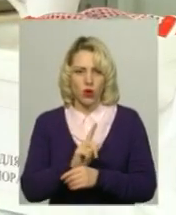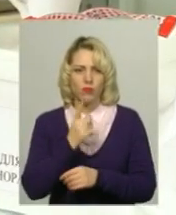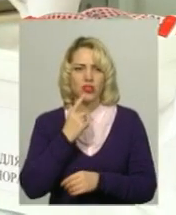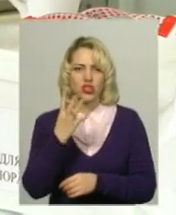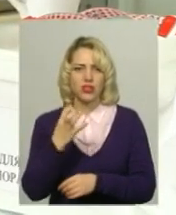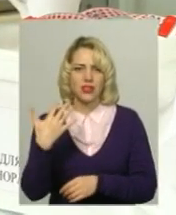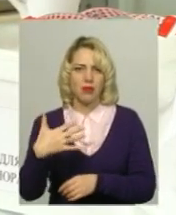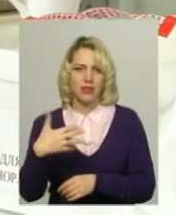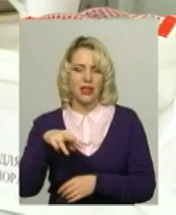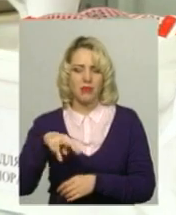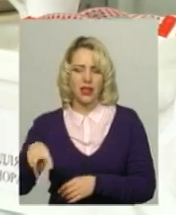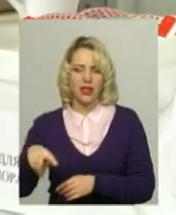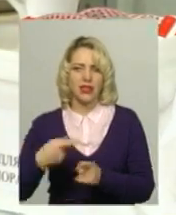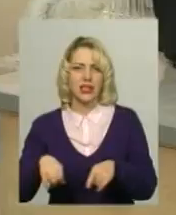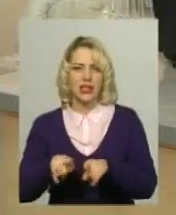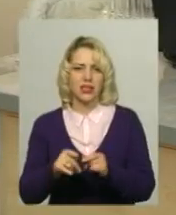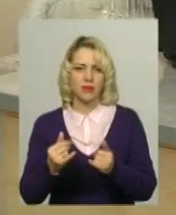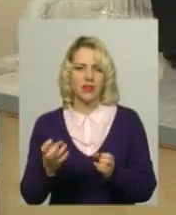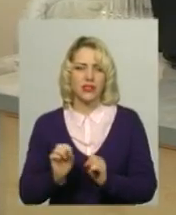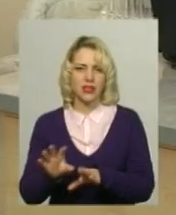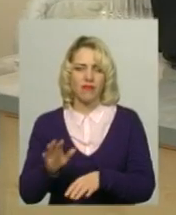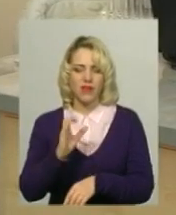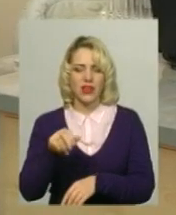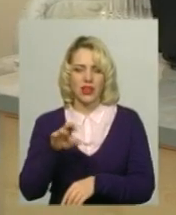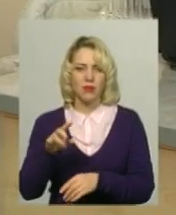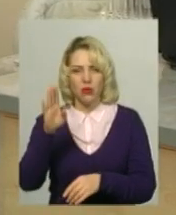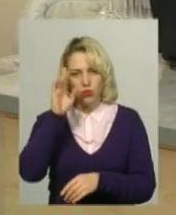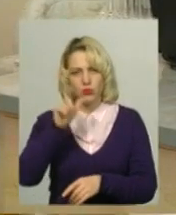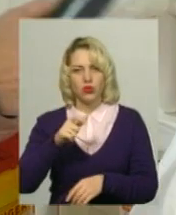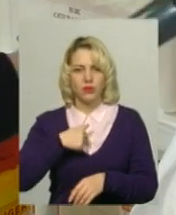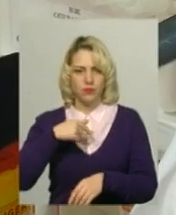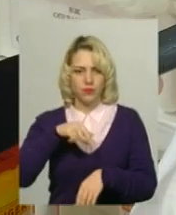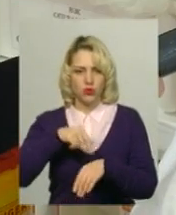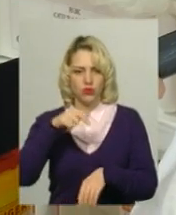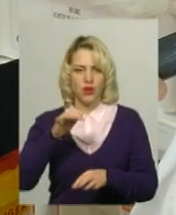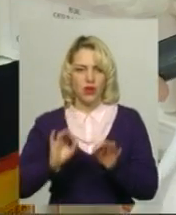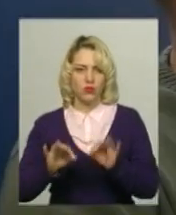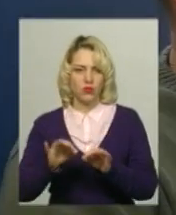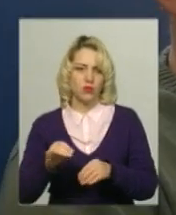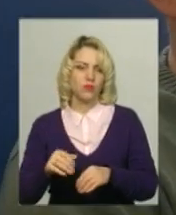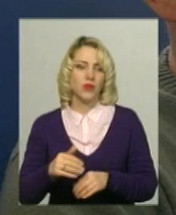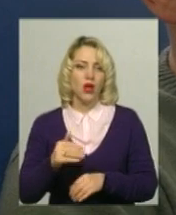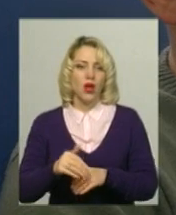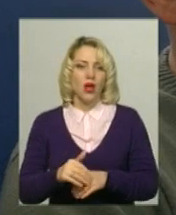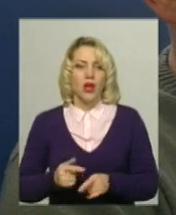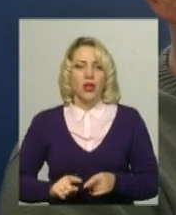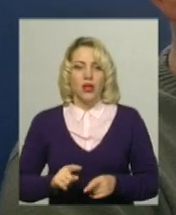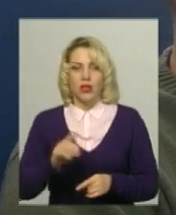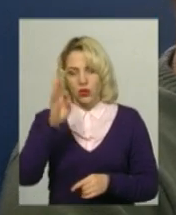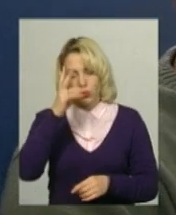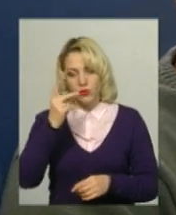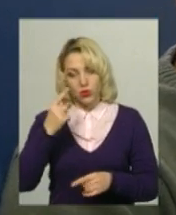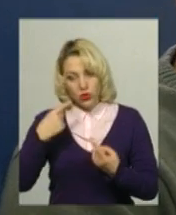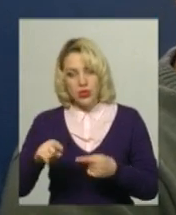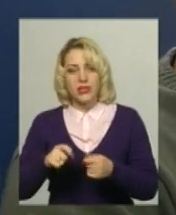450 мл. Саме стільки сьогодні здав Вадим. Чоловік каже, почувається добре. Нормально, адекватно. Інший чоловік здає кров, з